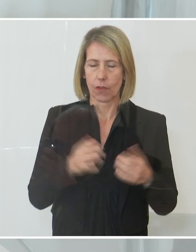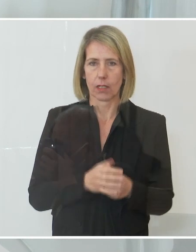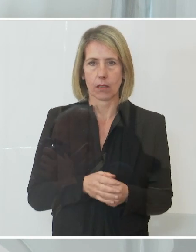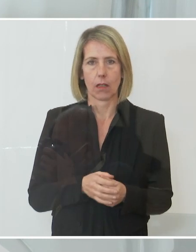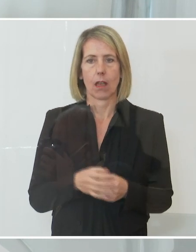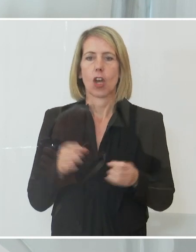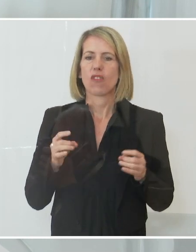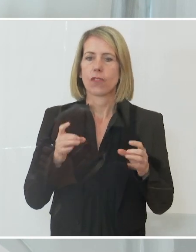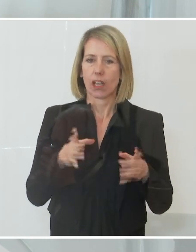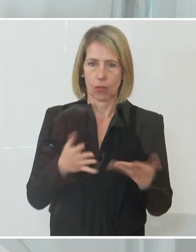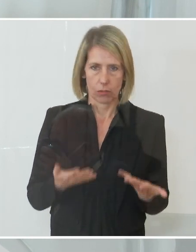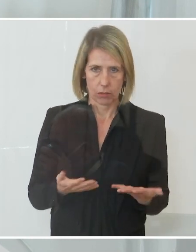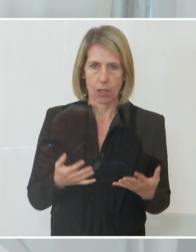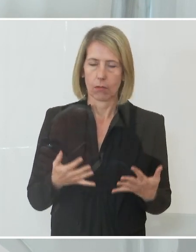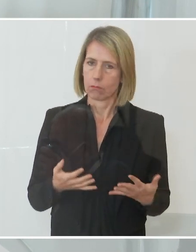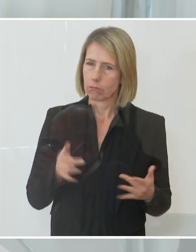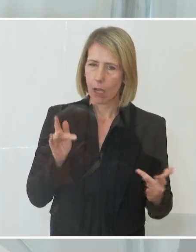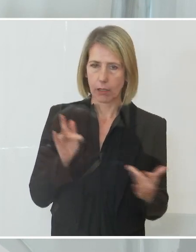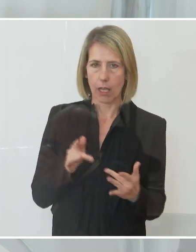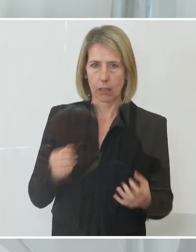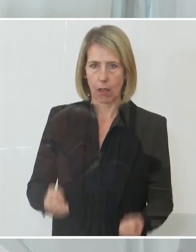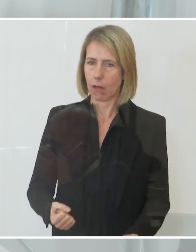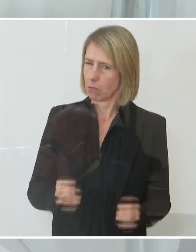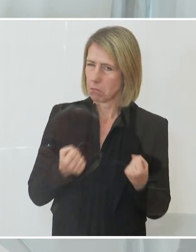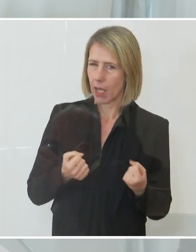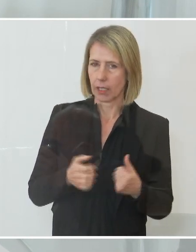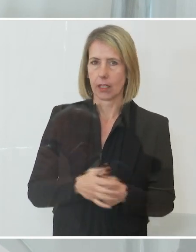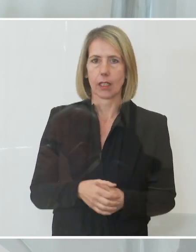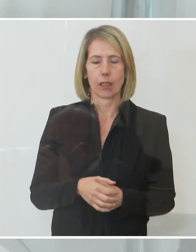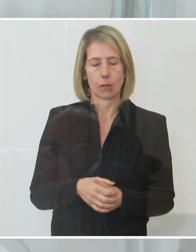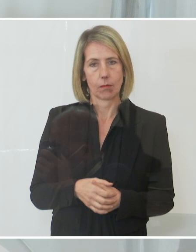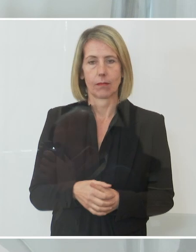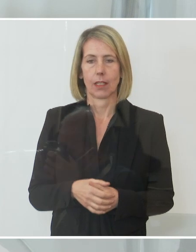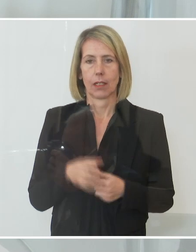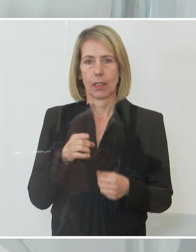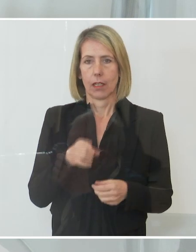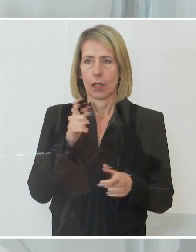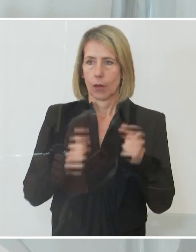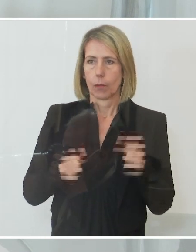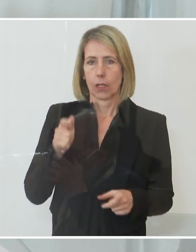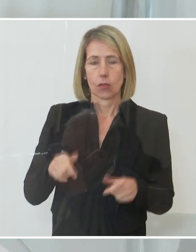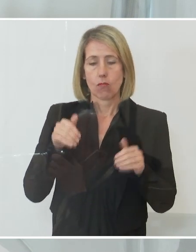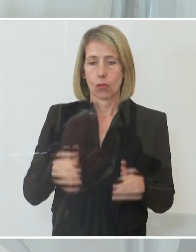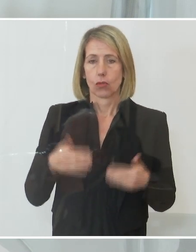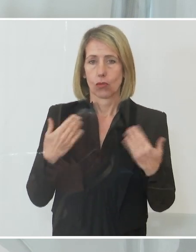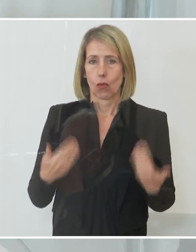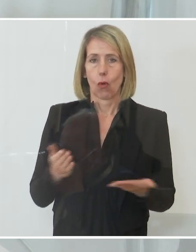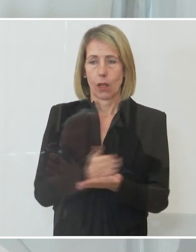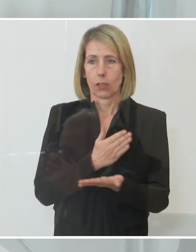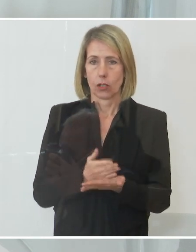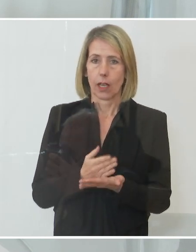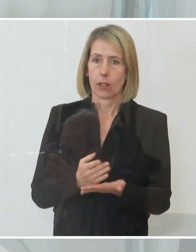Gegner ist. Nicht umsonst haben wir den Menschen diese Entscheidungen zumuten müssen, um sie zu schützen.